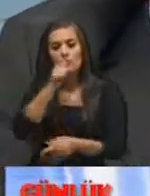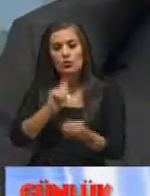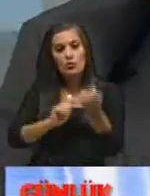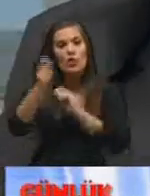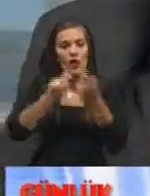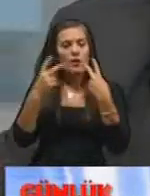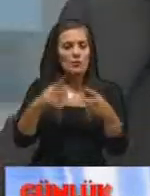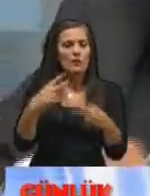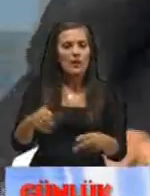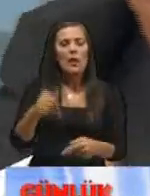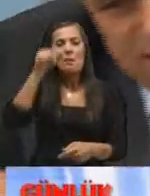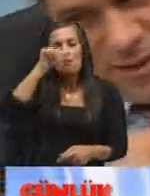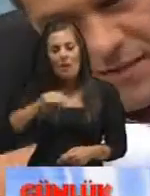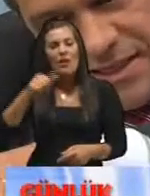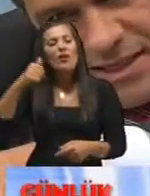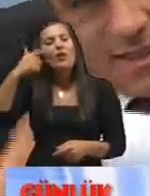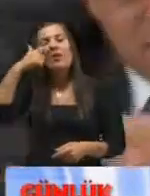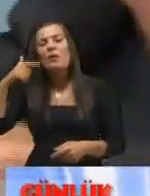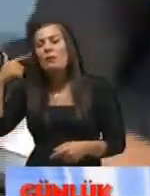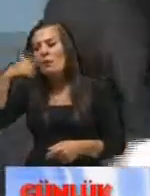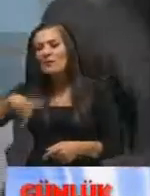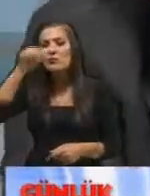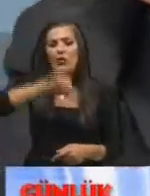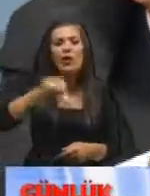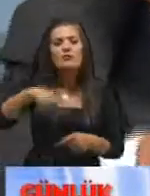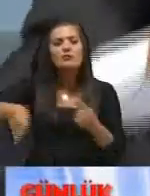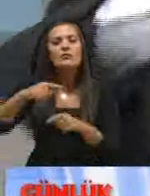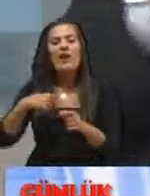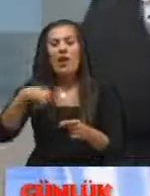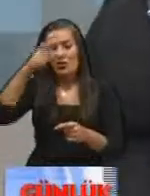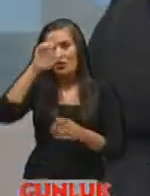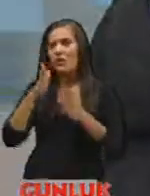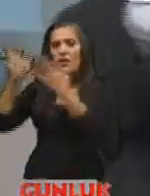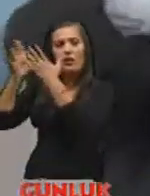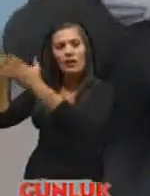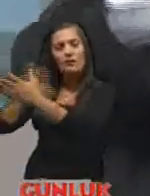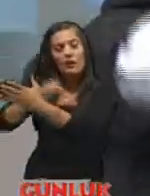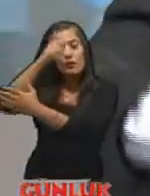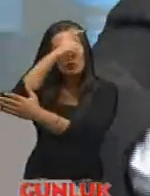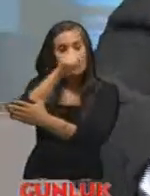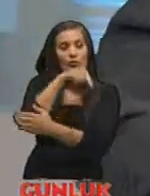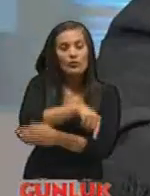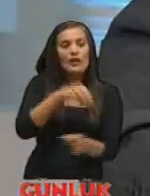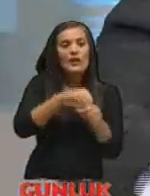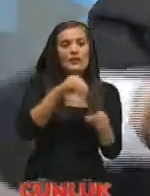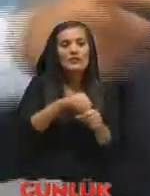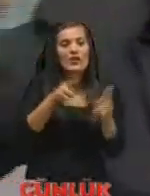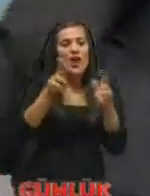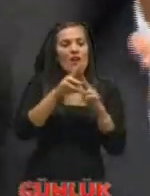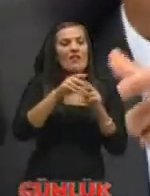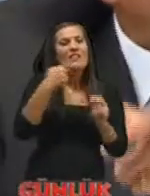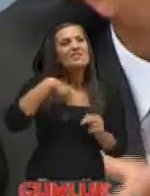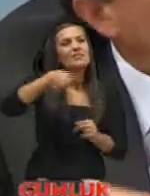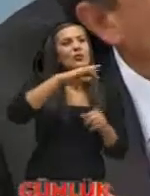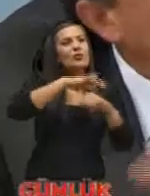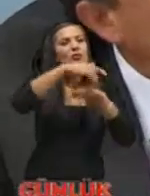uzatabilir diyorsunuz petrol ve doğalgaz boru hatları bir tarafa giderken bir taraftan da Türkiye'den Gafkan Körfez ülkelerine